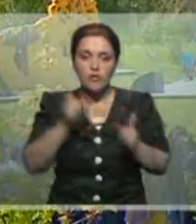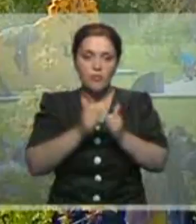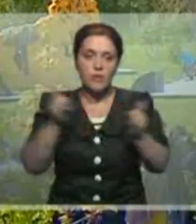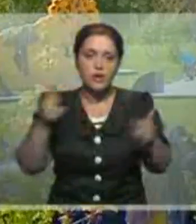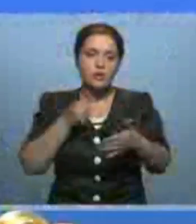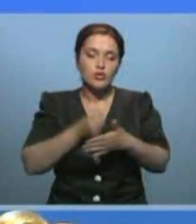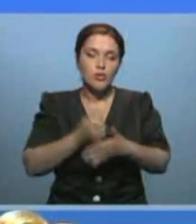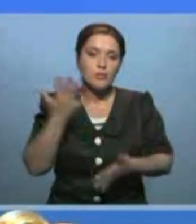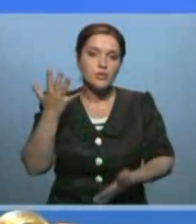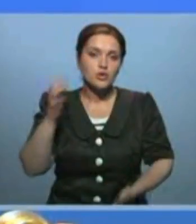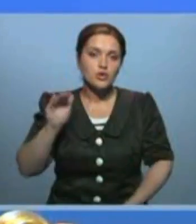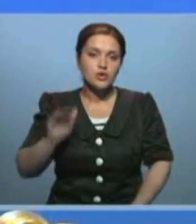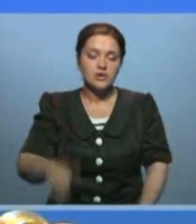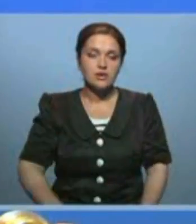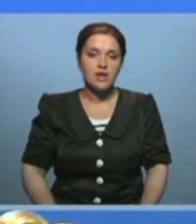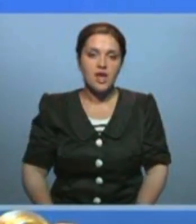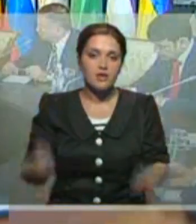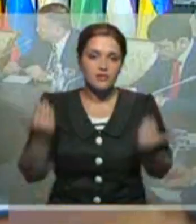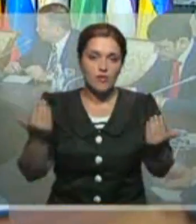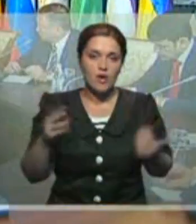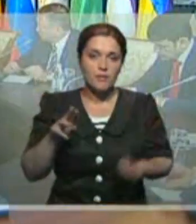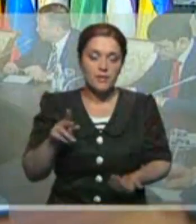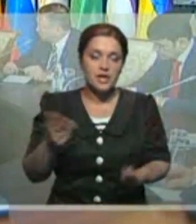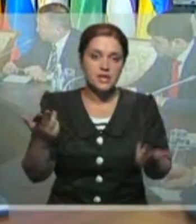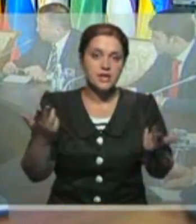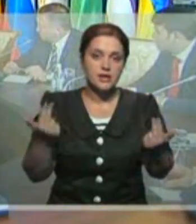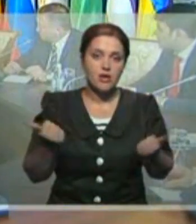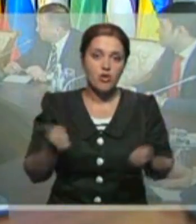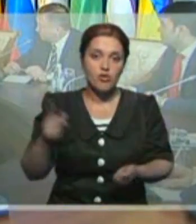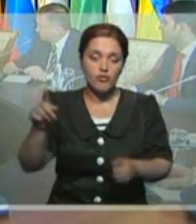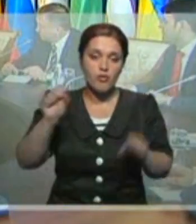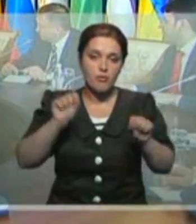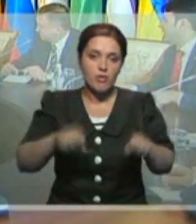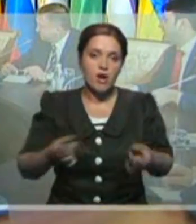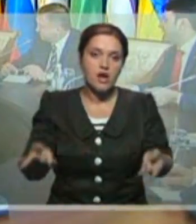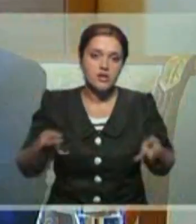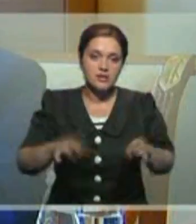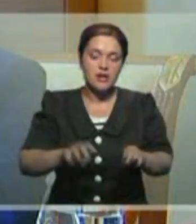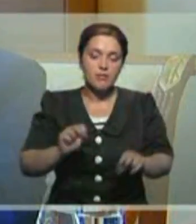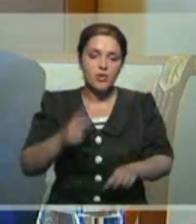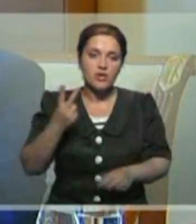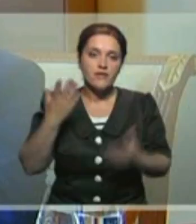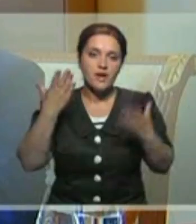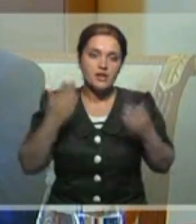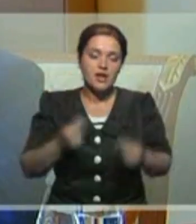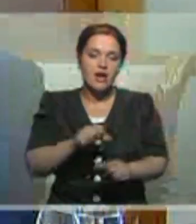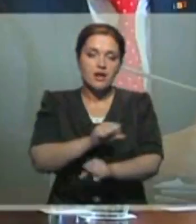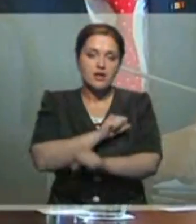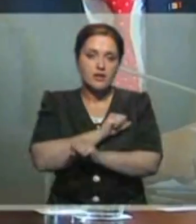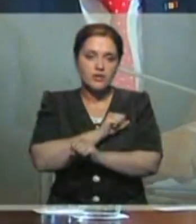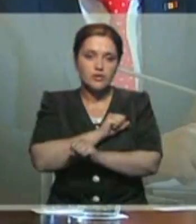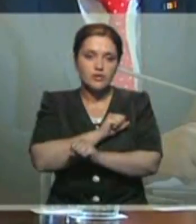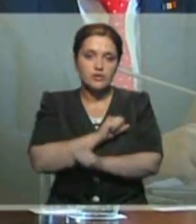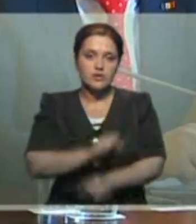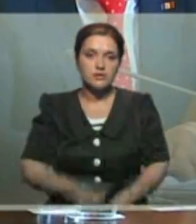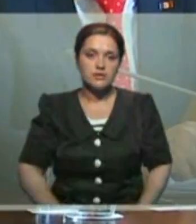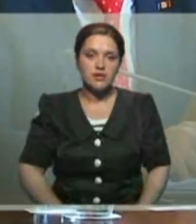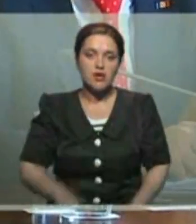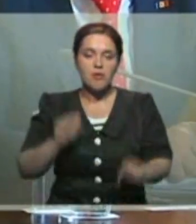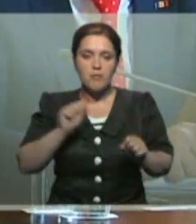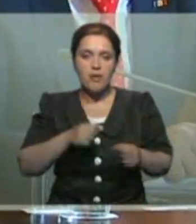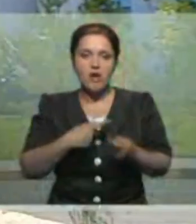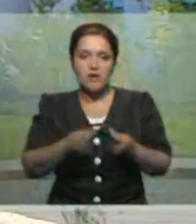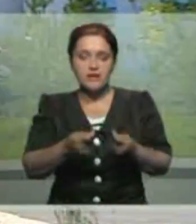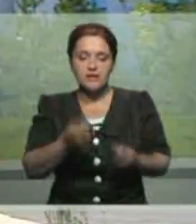500 тысяч. Сегодня же пятница, да? Вы же можете здесь остаться два дня отдохнуть, в казино играть.